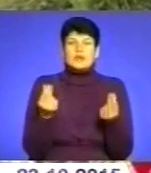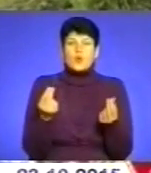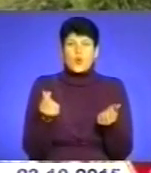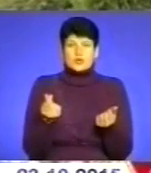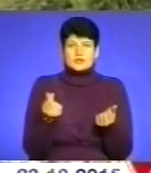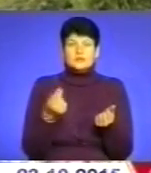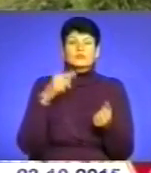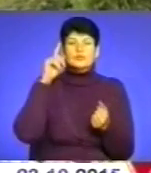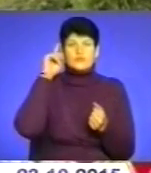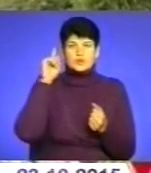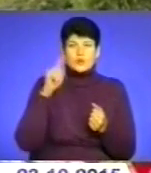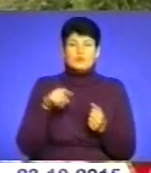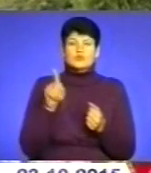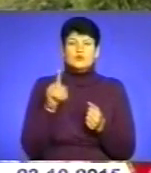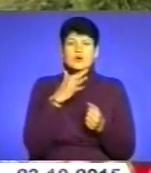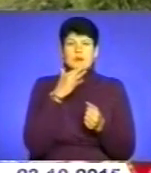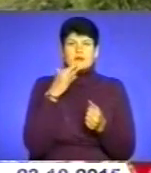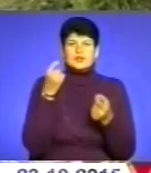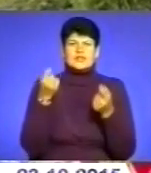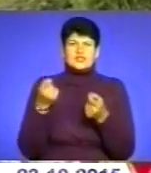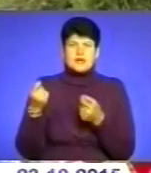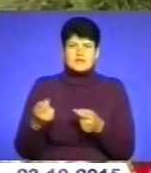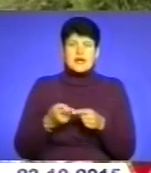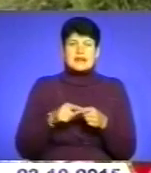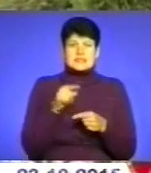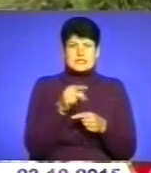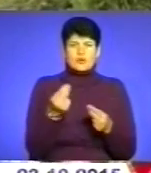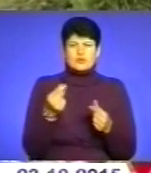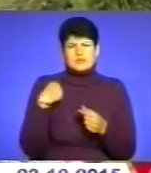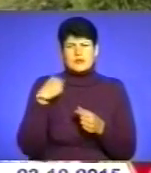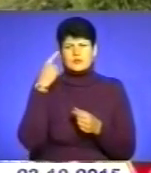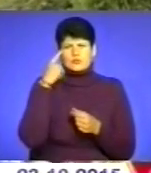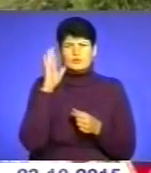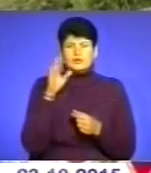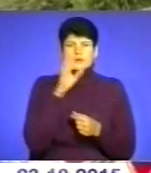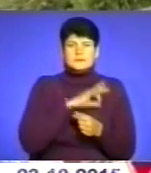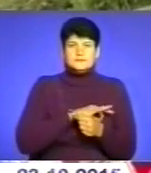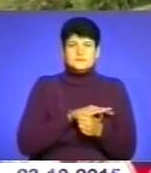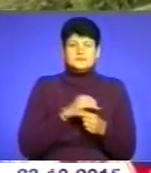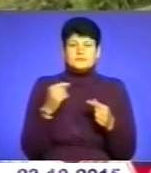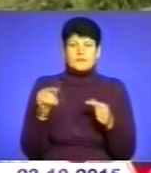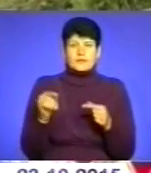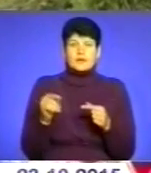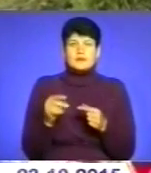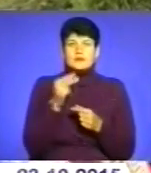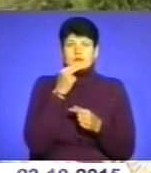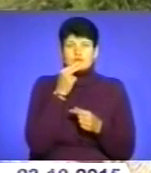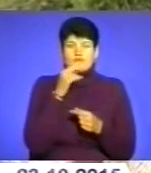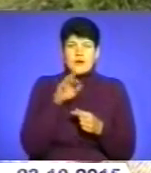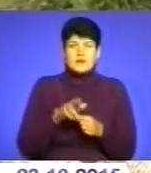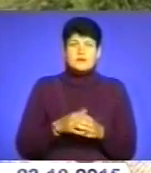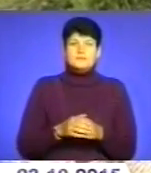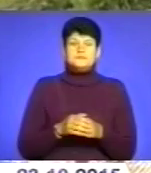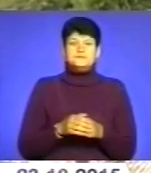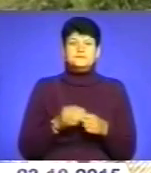що відомо, що набагато дешевше. А ці кошти, я думаю, будуть використані раціонально на покращення харчування, мабуть, на